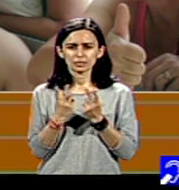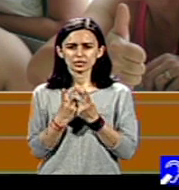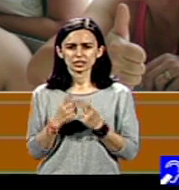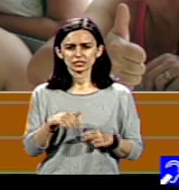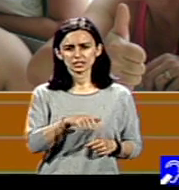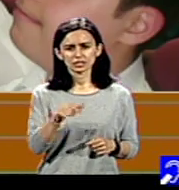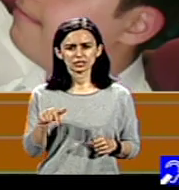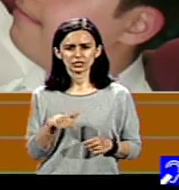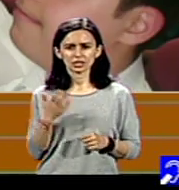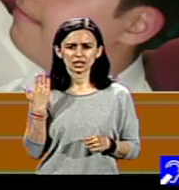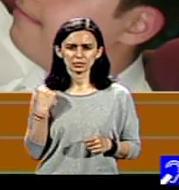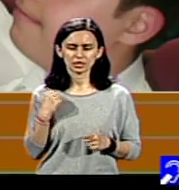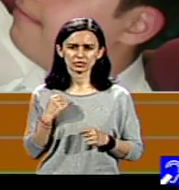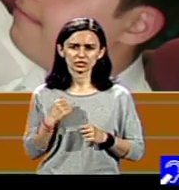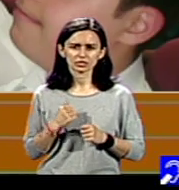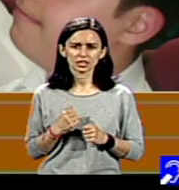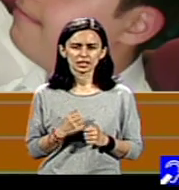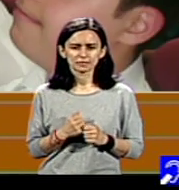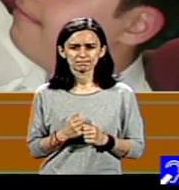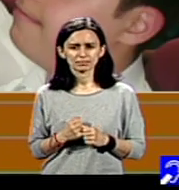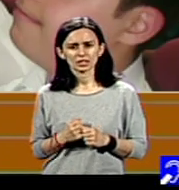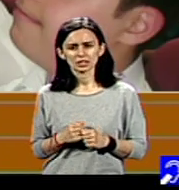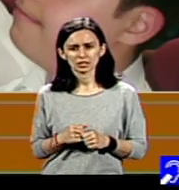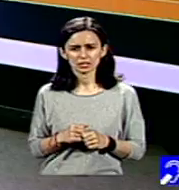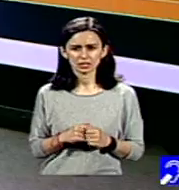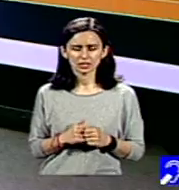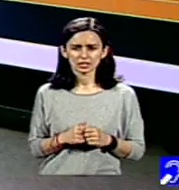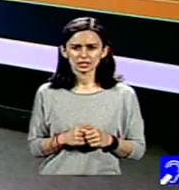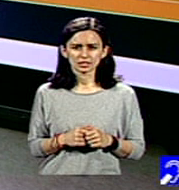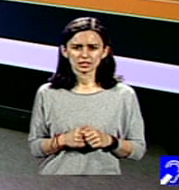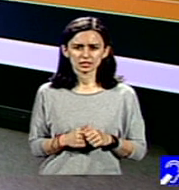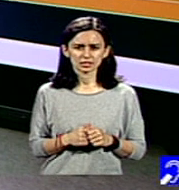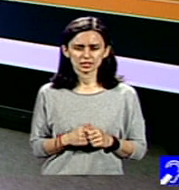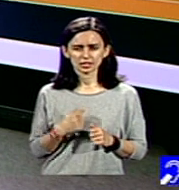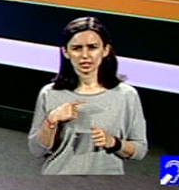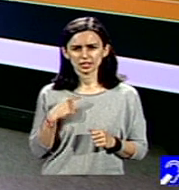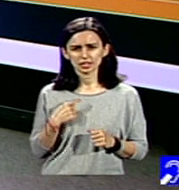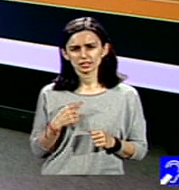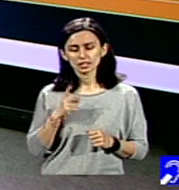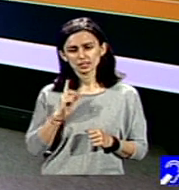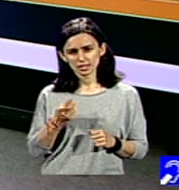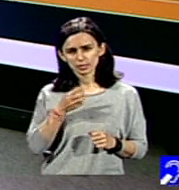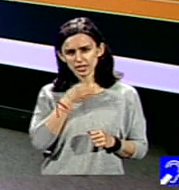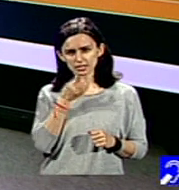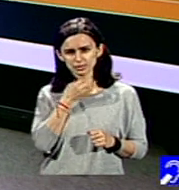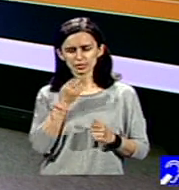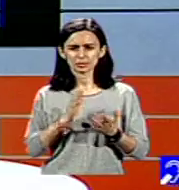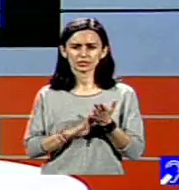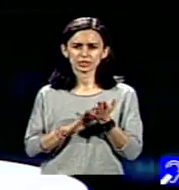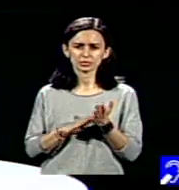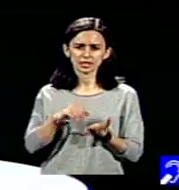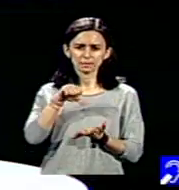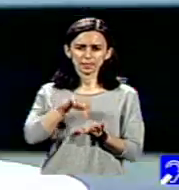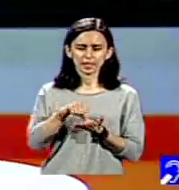cea mai tare. Da, e de menționat aici și faptul că Centrul